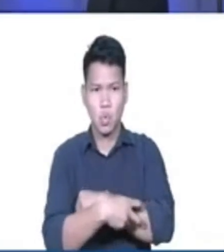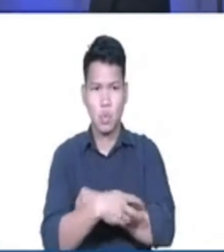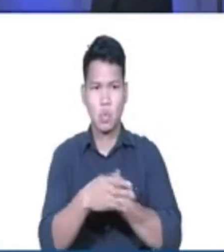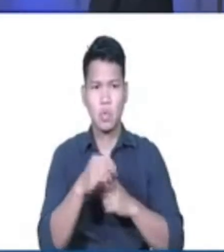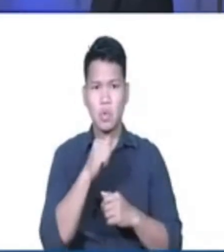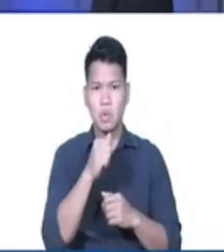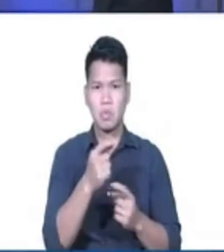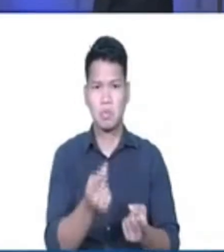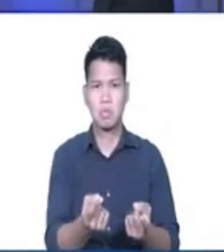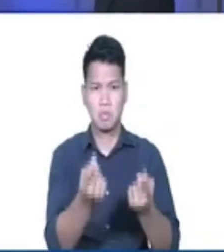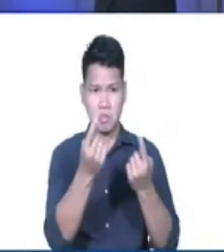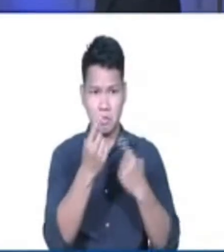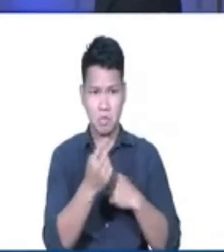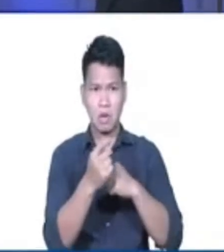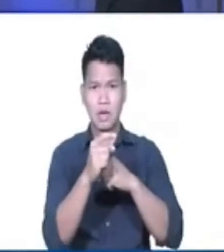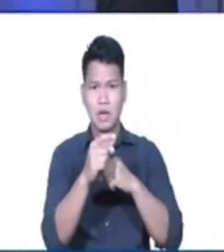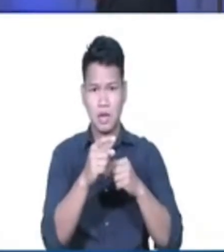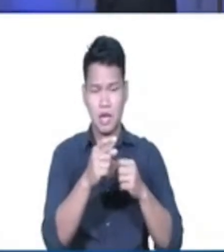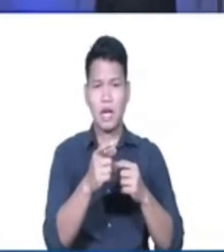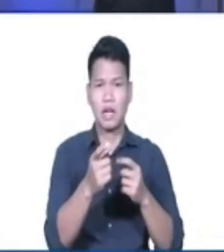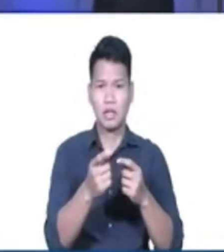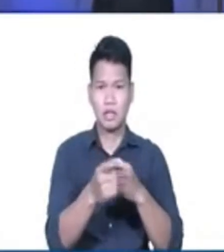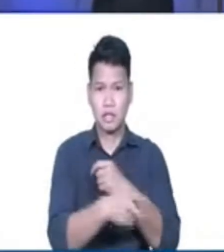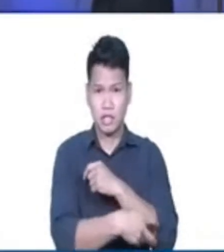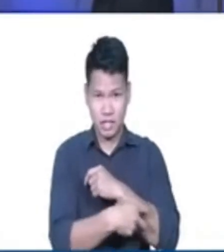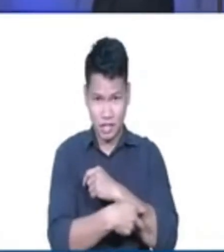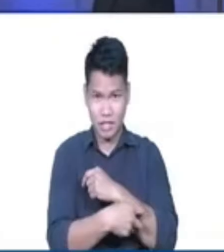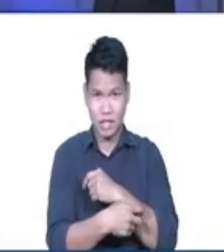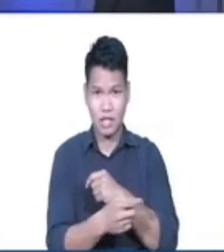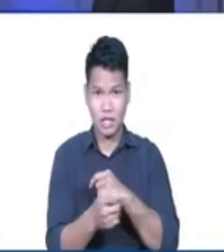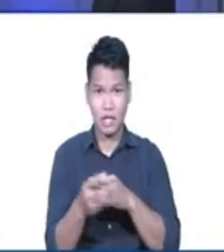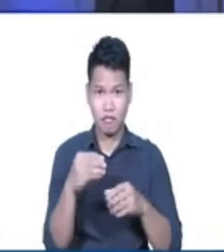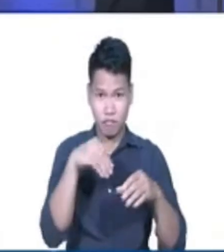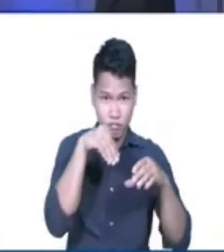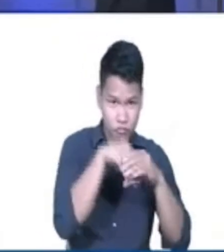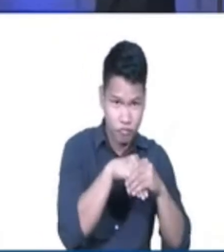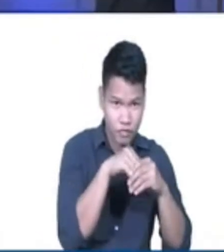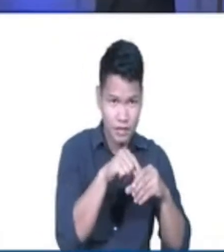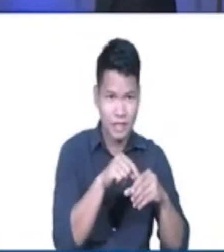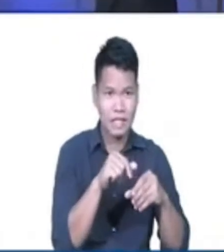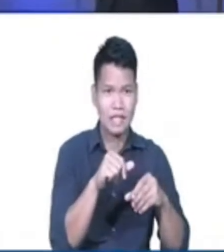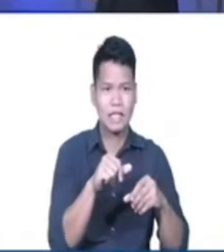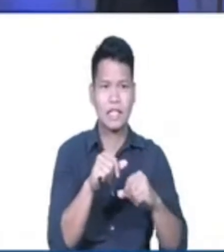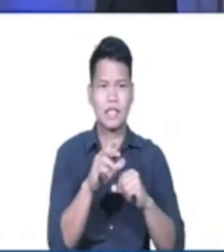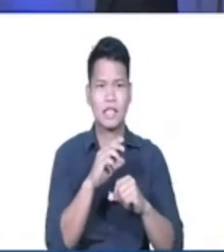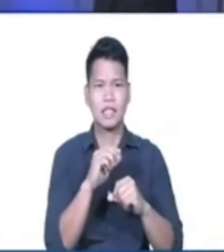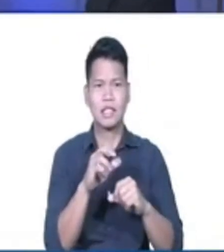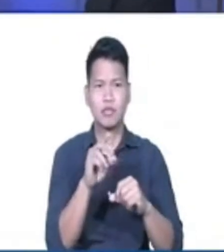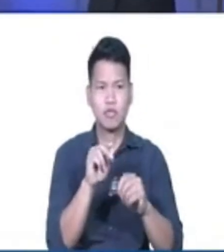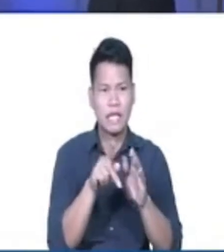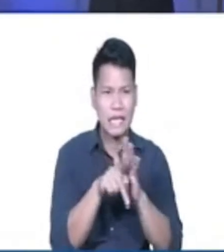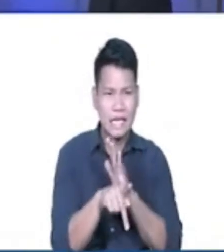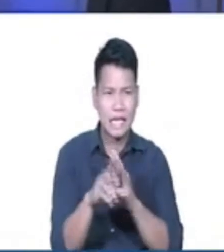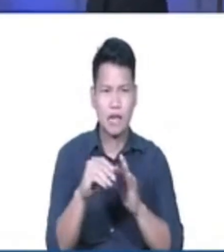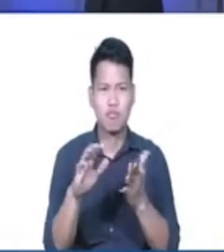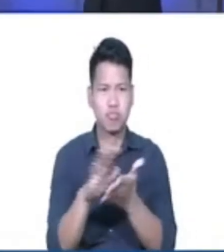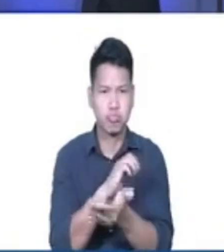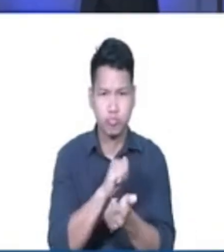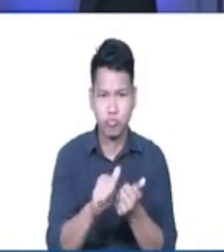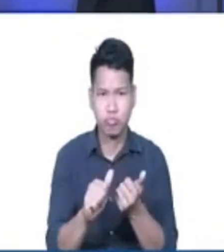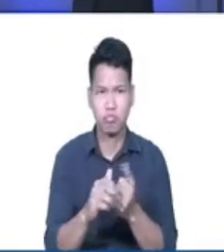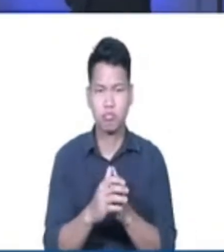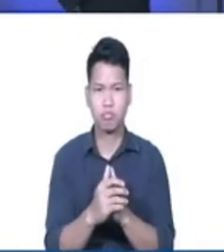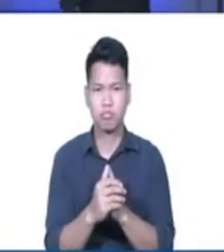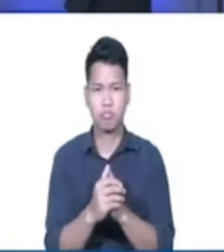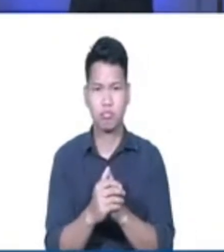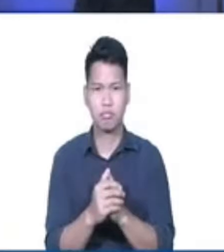steal and to kill and to destroy. Alalahanin po natin, mga kapatid, mga minamahal na kaibigan,